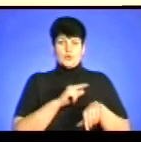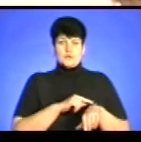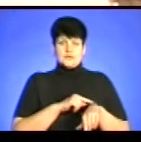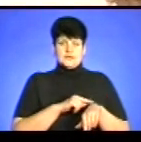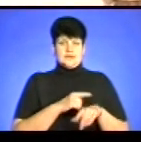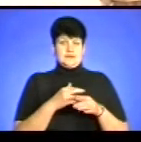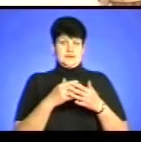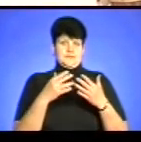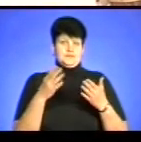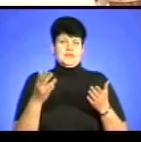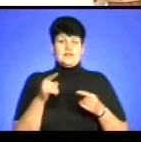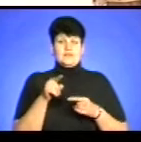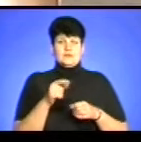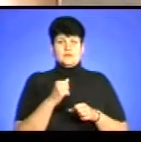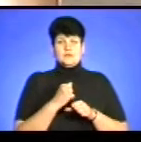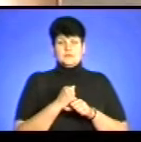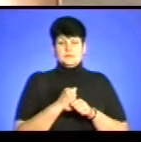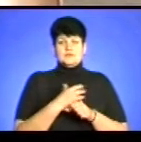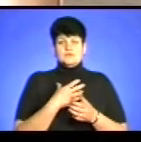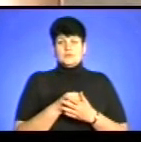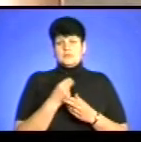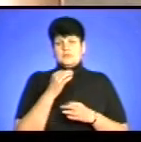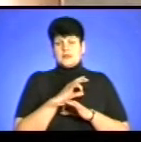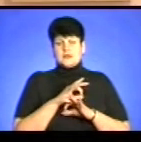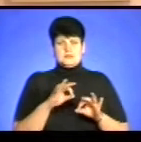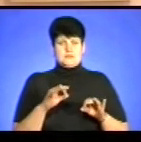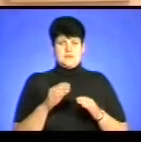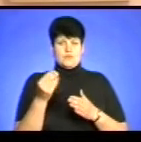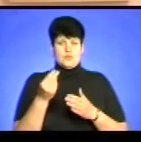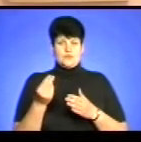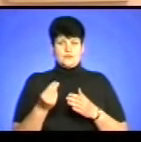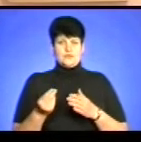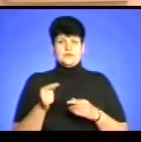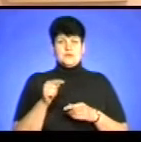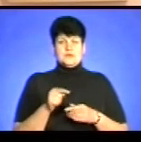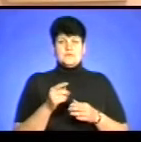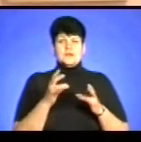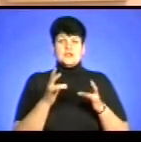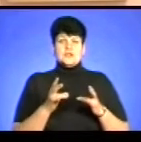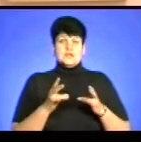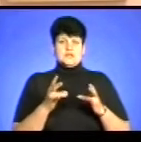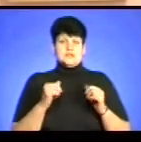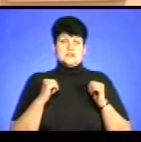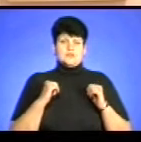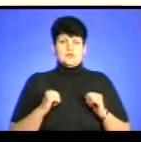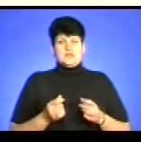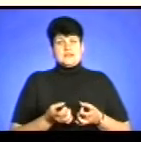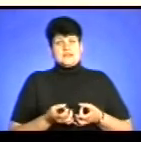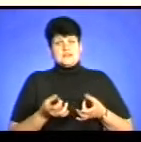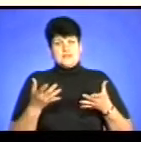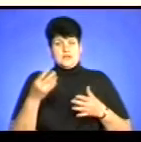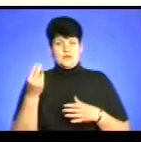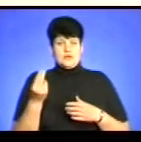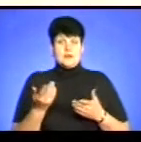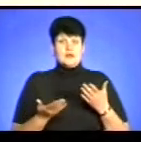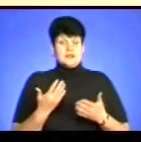на ньому він творив свої найкращі полотна, пейзажі та натюрморти. У палітрі майстра – ніжні, спокійні, світлі кольори, хоча